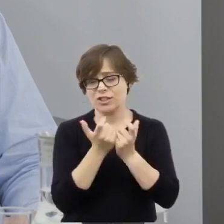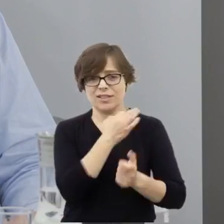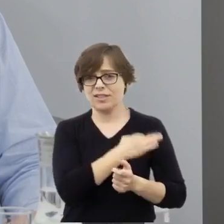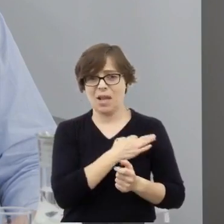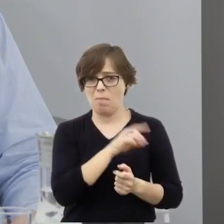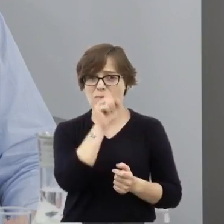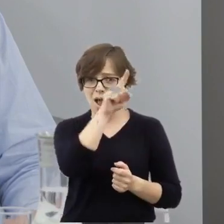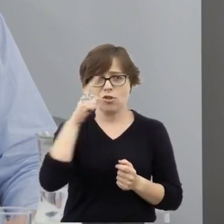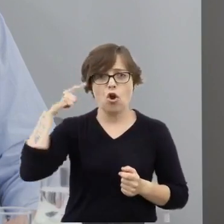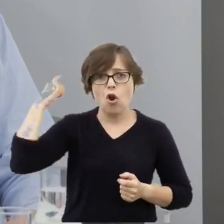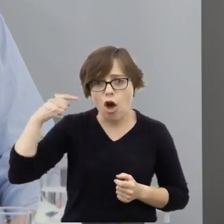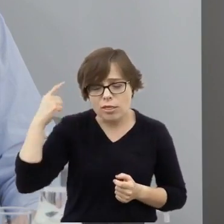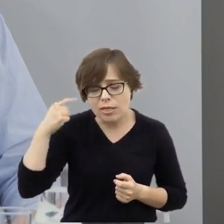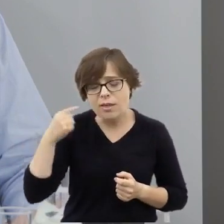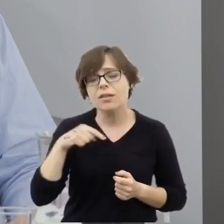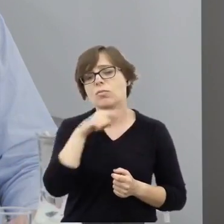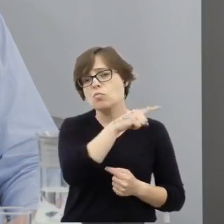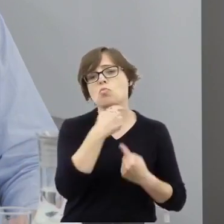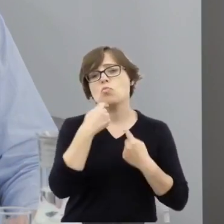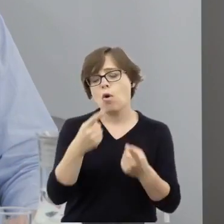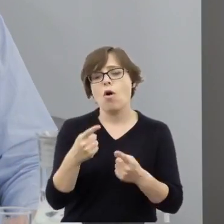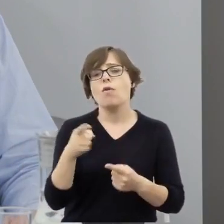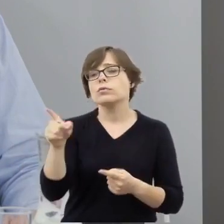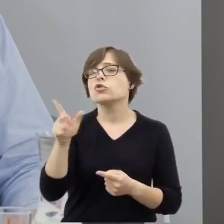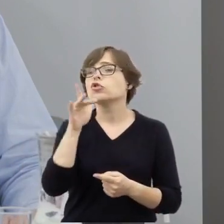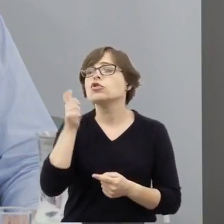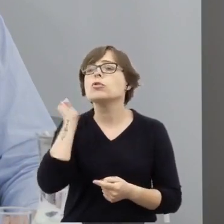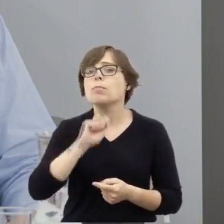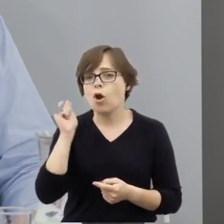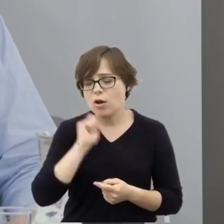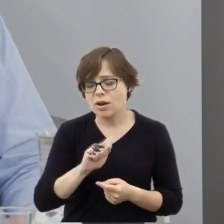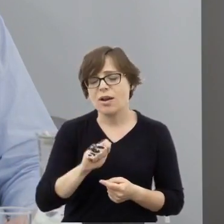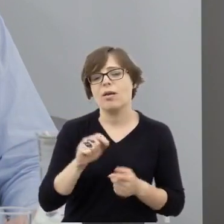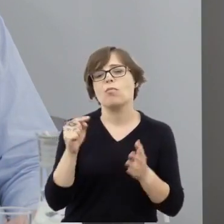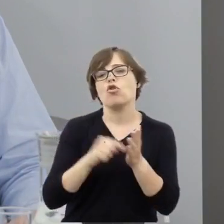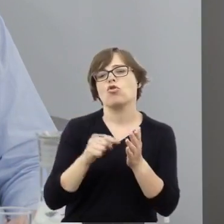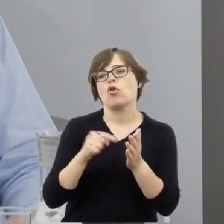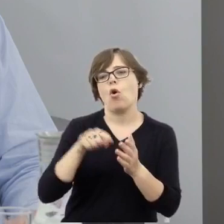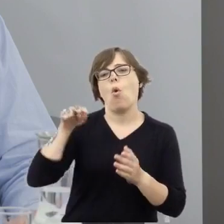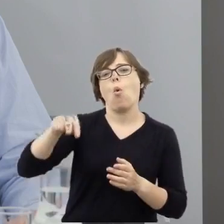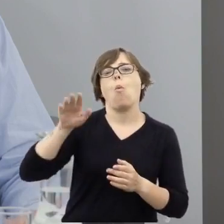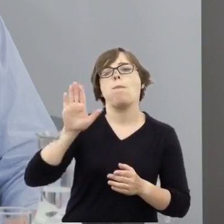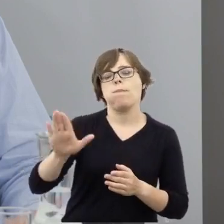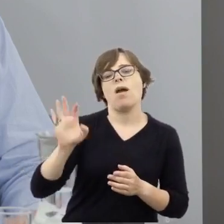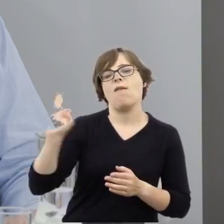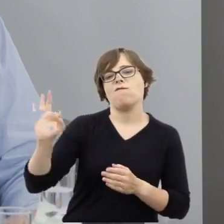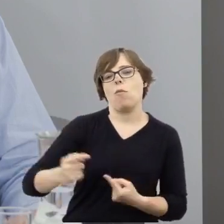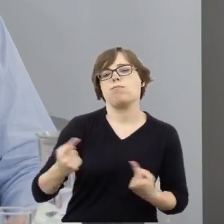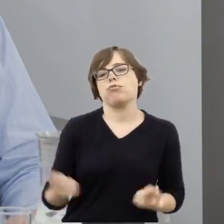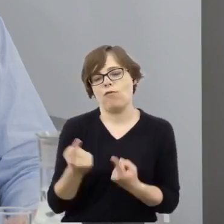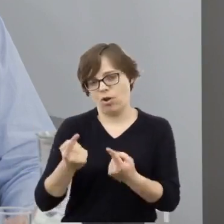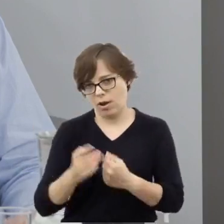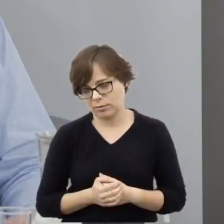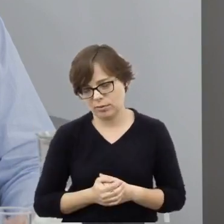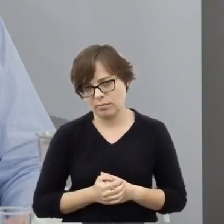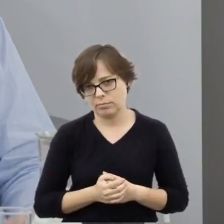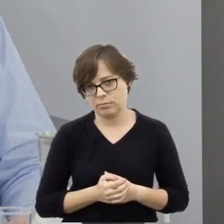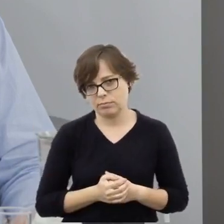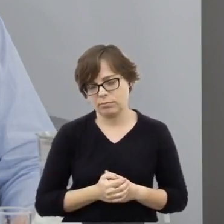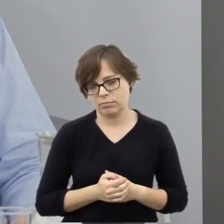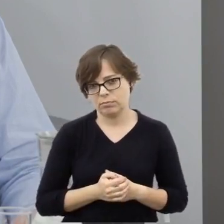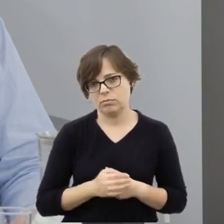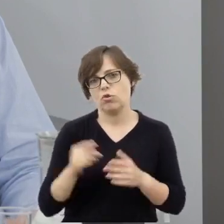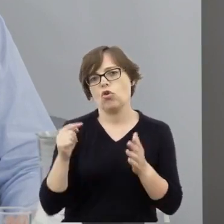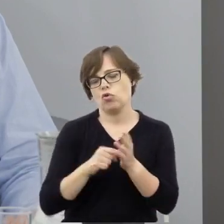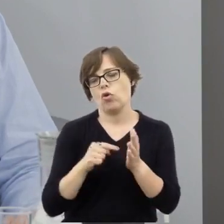stwierdziły, że pogrom był komunistyczną, czy też ubecką prowokacją i to